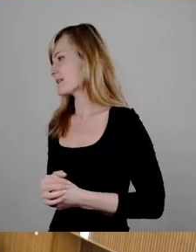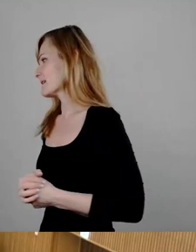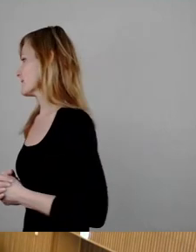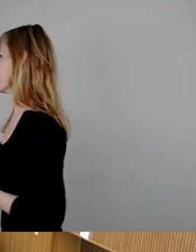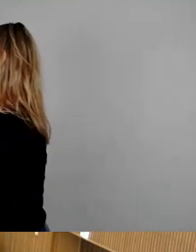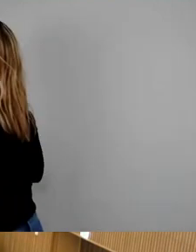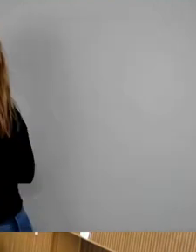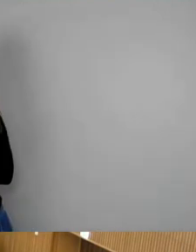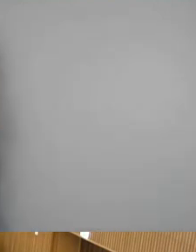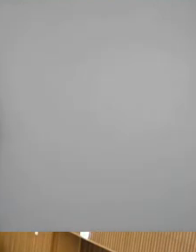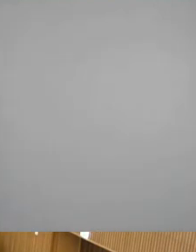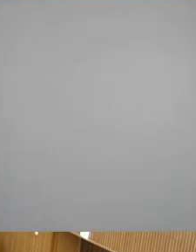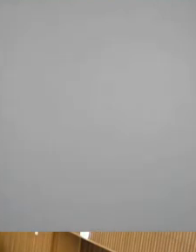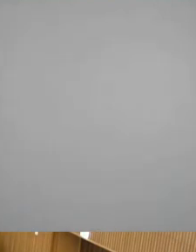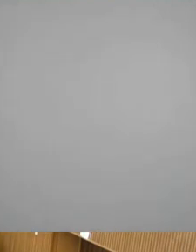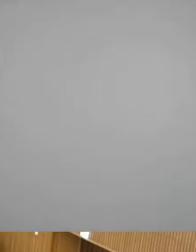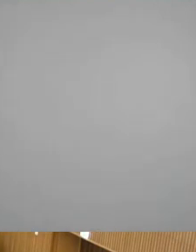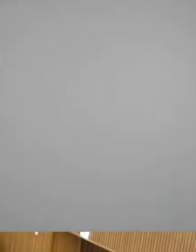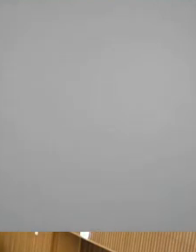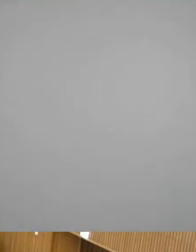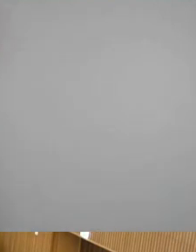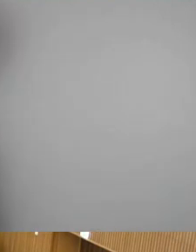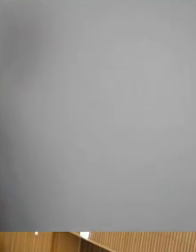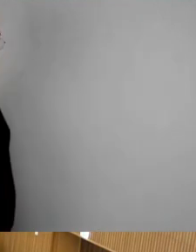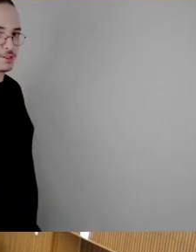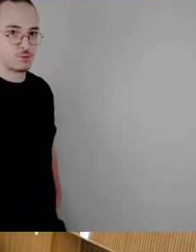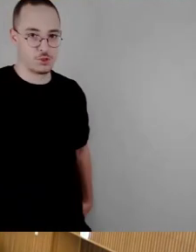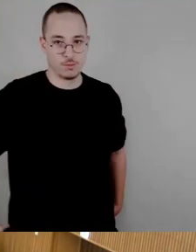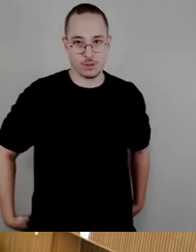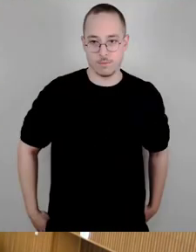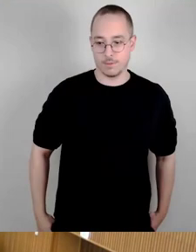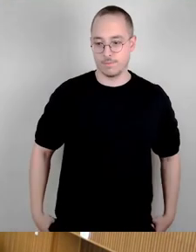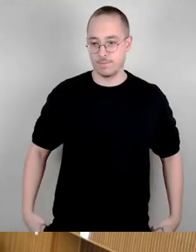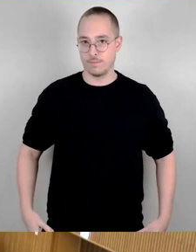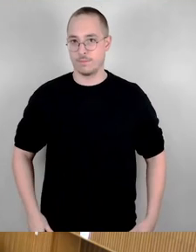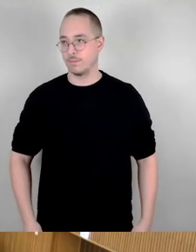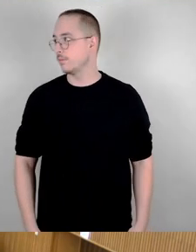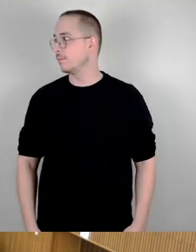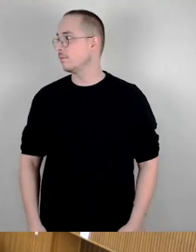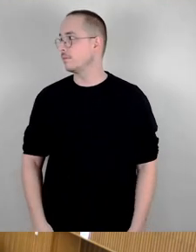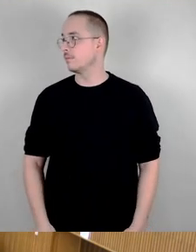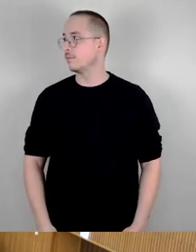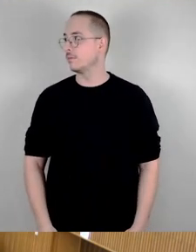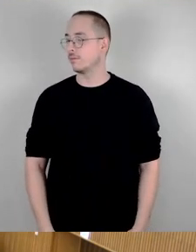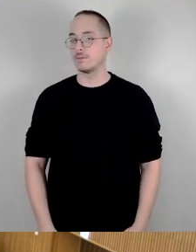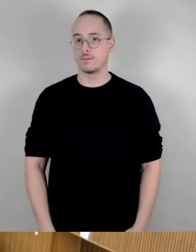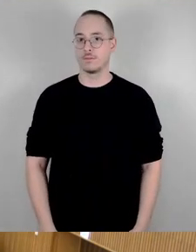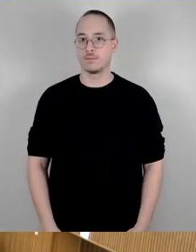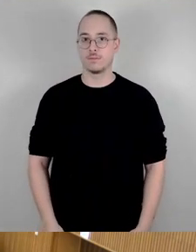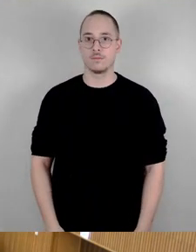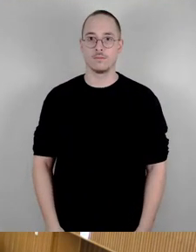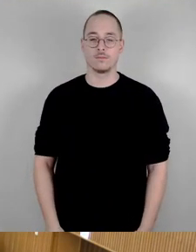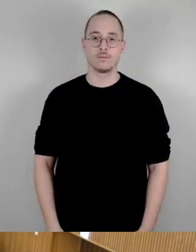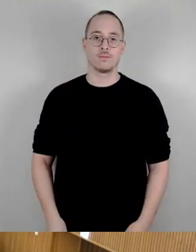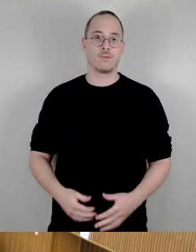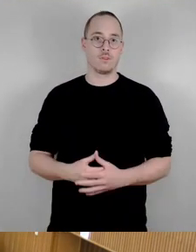So, SPD das Wort gewünscht. Nein, FDP das Wort gewünscht. Nein, dann sind wir erstmal